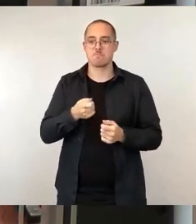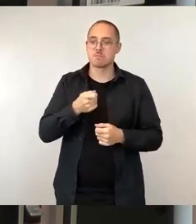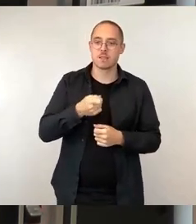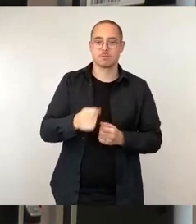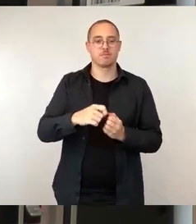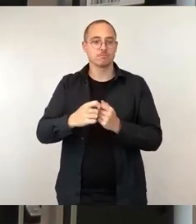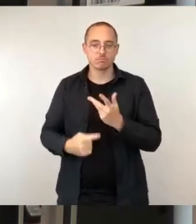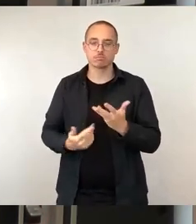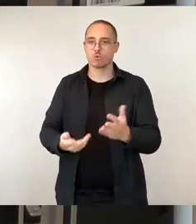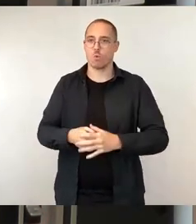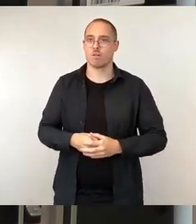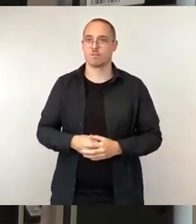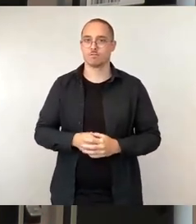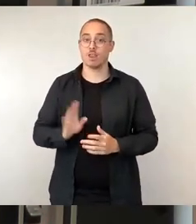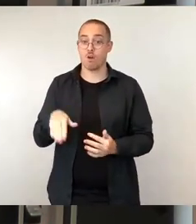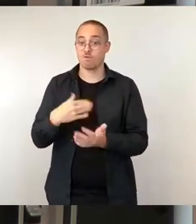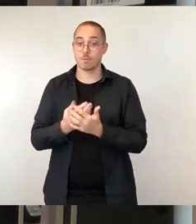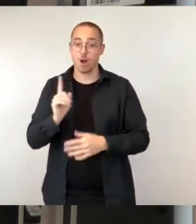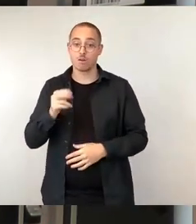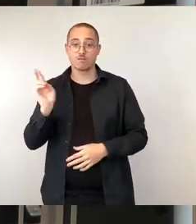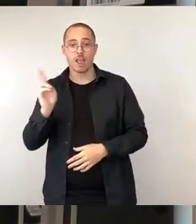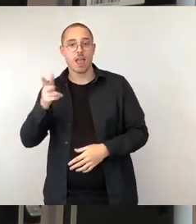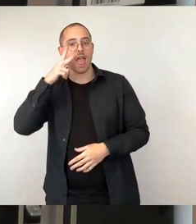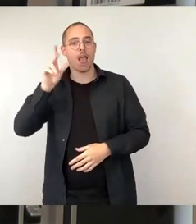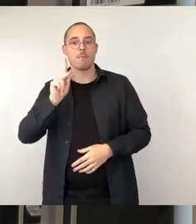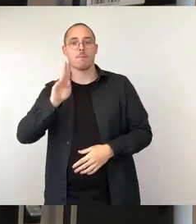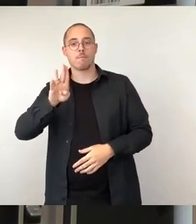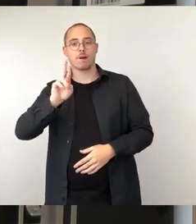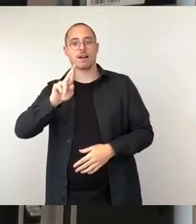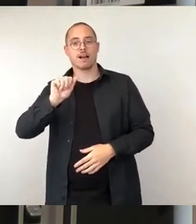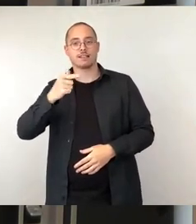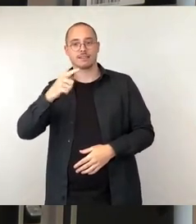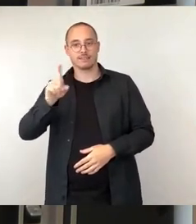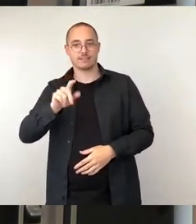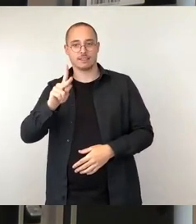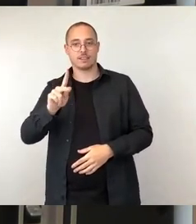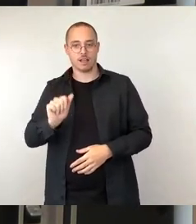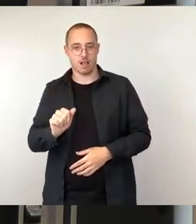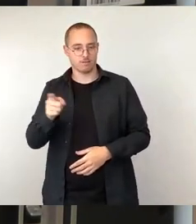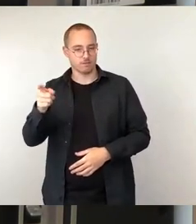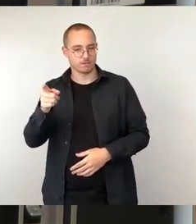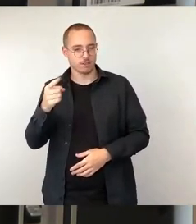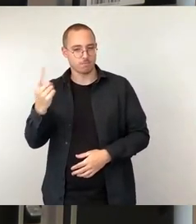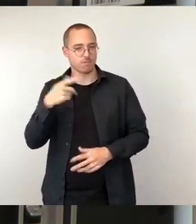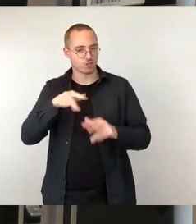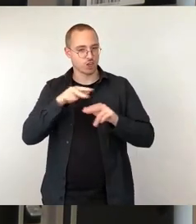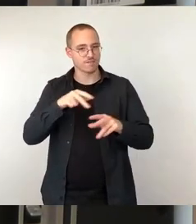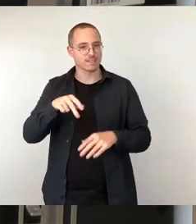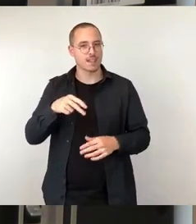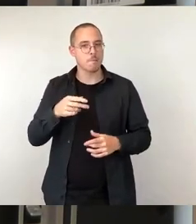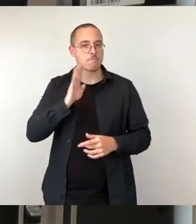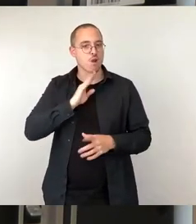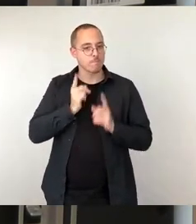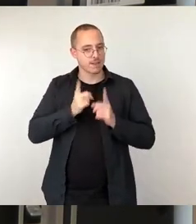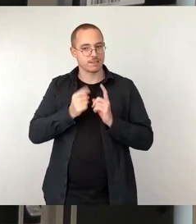maßgeblich von Herrn Bratzka, unserem Wirtschaftsbürgermeister, vorangetrieben werden muss. Dass viele der Bundesgesetze, die